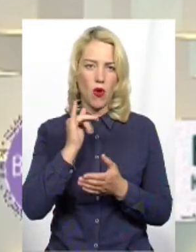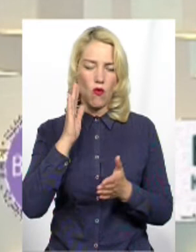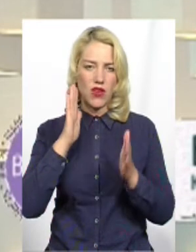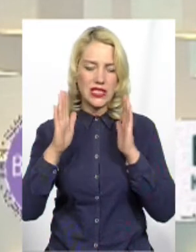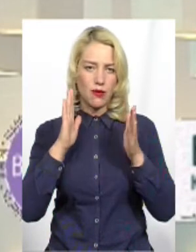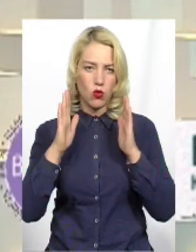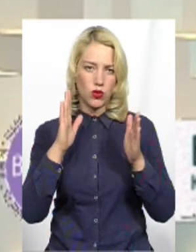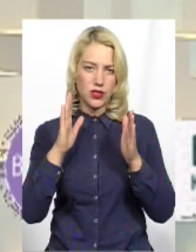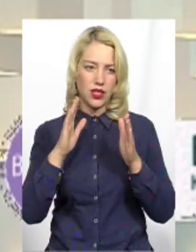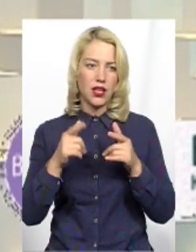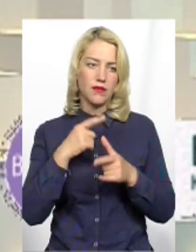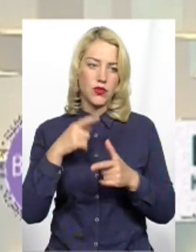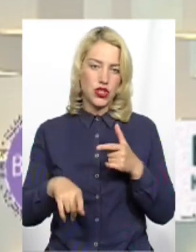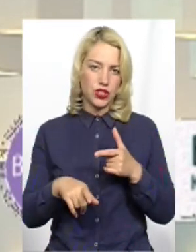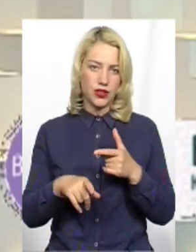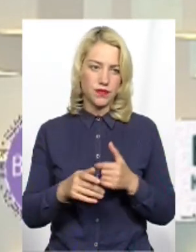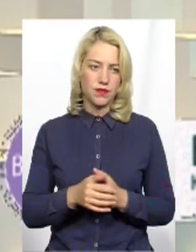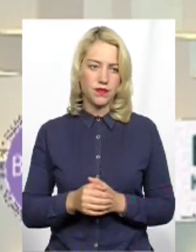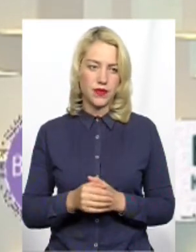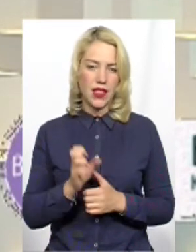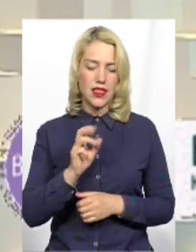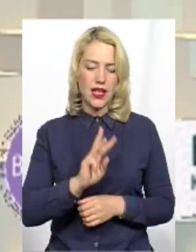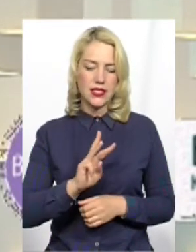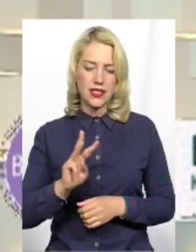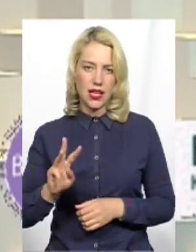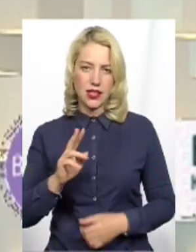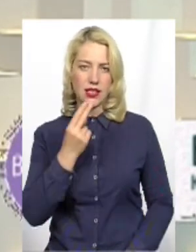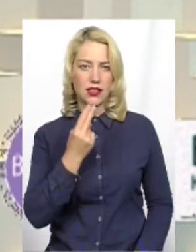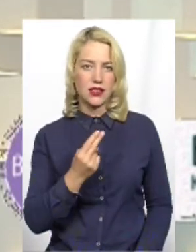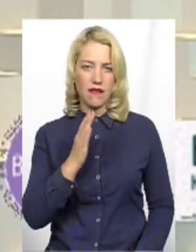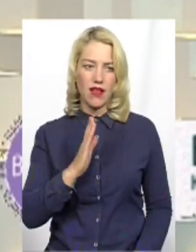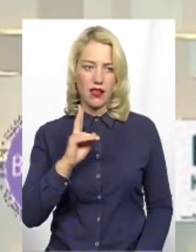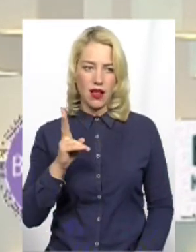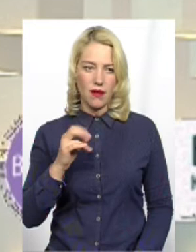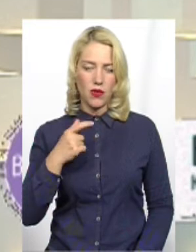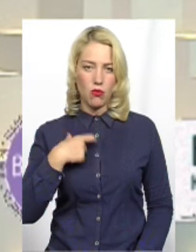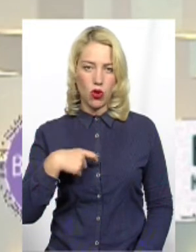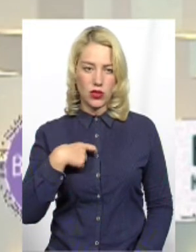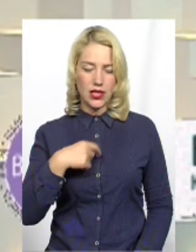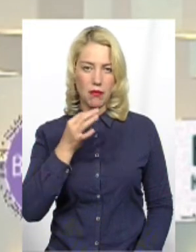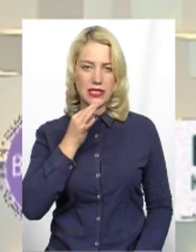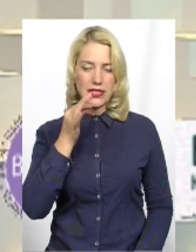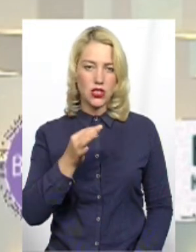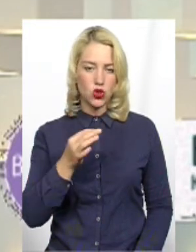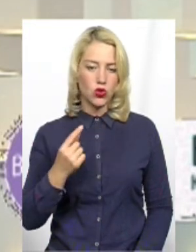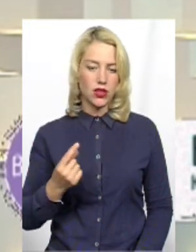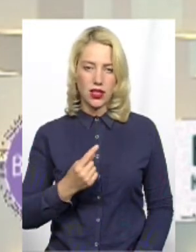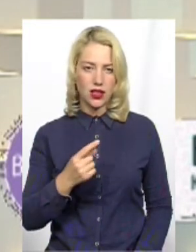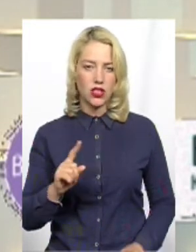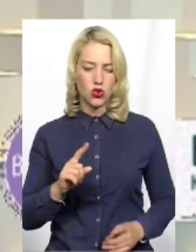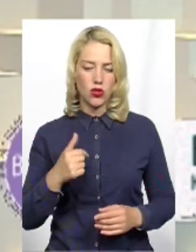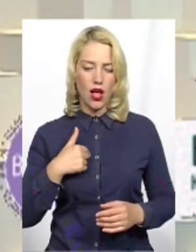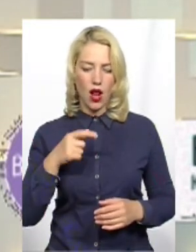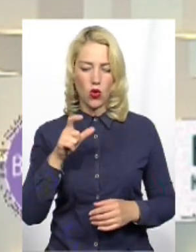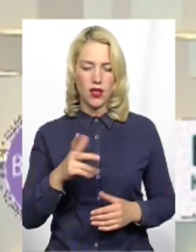на сайті ЦВК Про себе скажу єдине, що я людина, яка